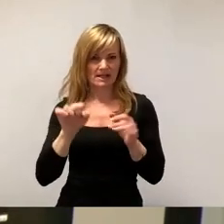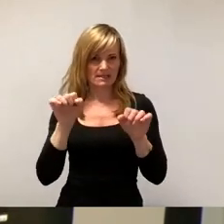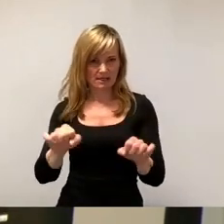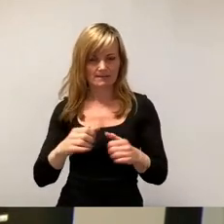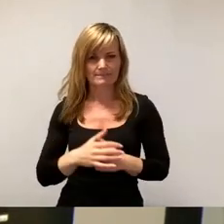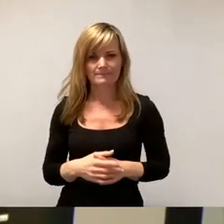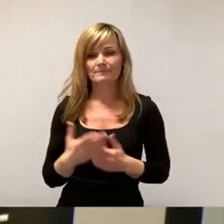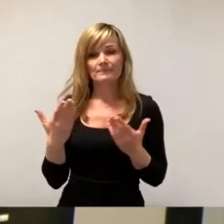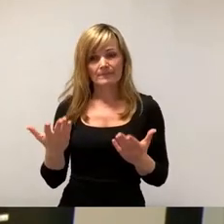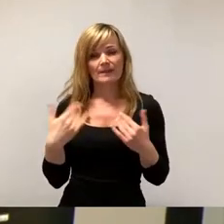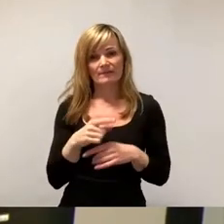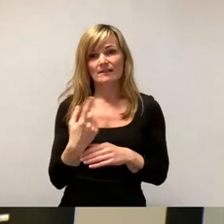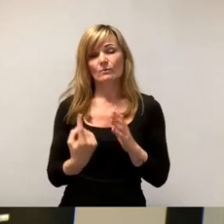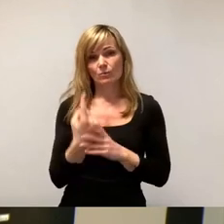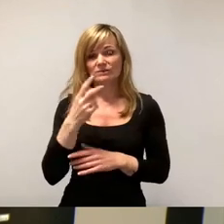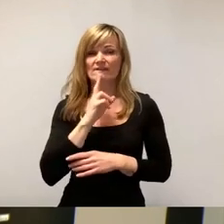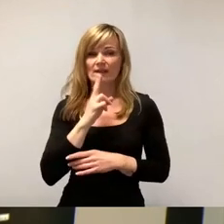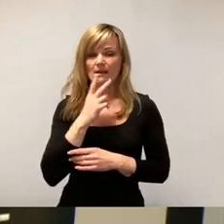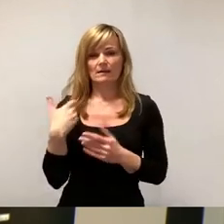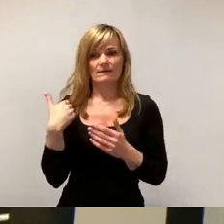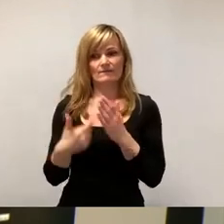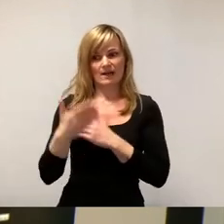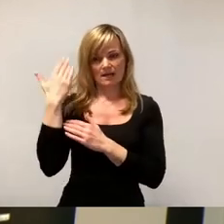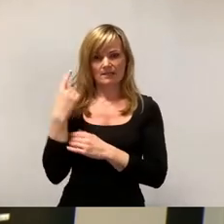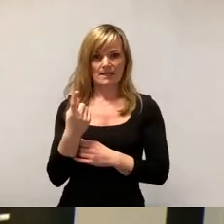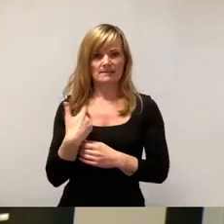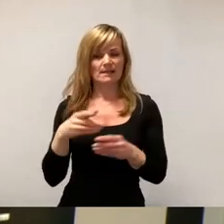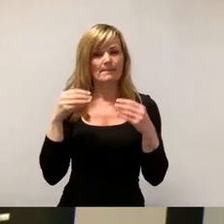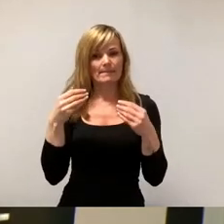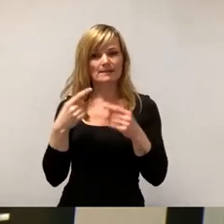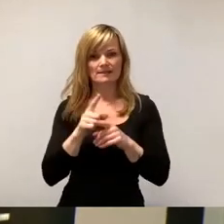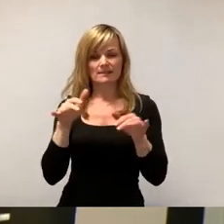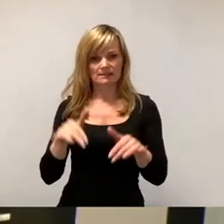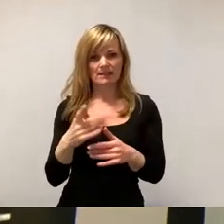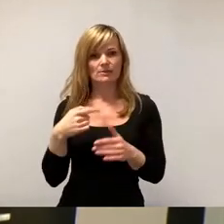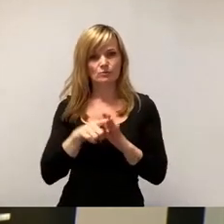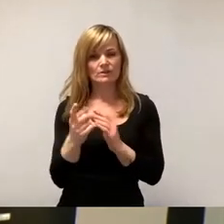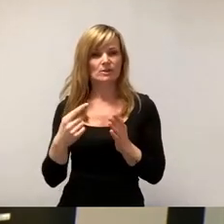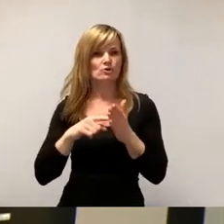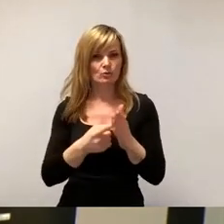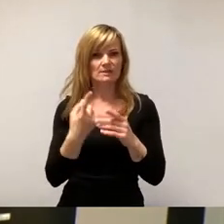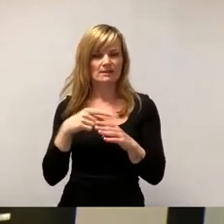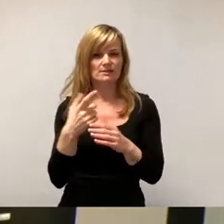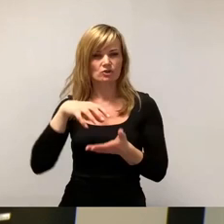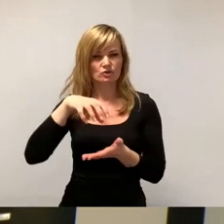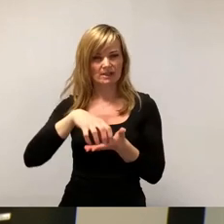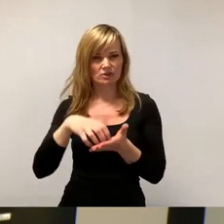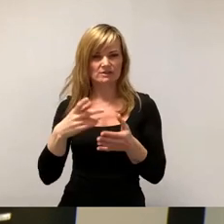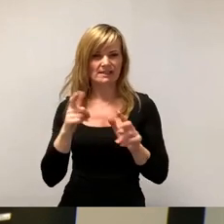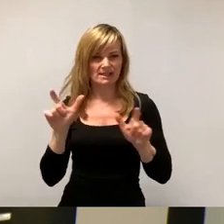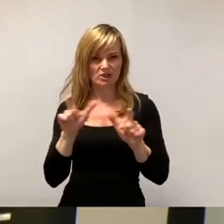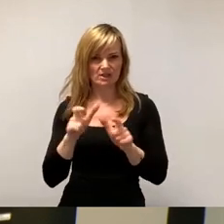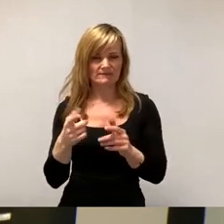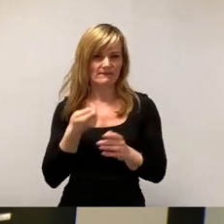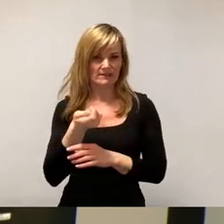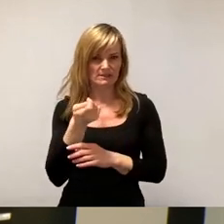letzten Endes ein Riesenfehler in der Vergangenheit. Nicht vorhandene Mittel wurden durch Schulden in den städtischen Gesellschaften finanziert. De facto ist dort ein nicht tragfähiger